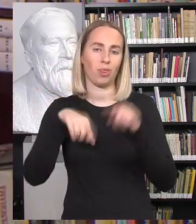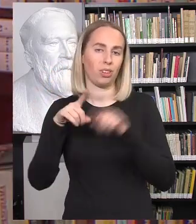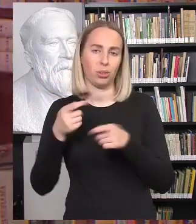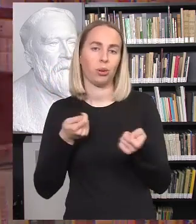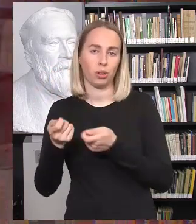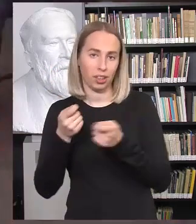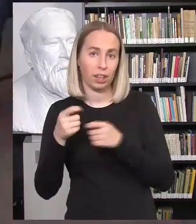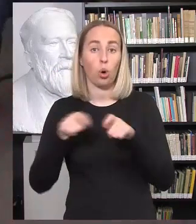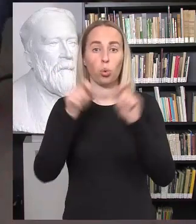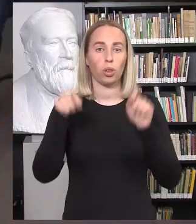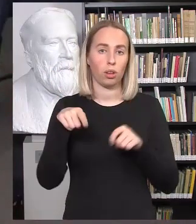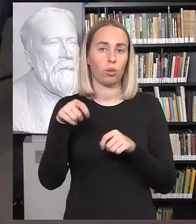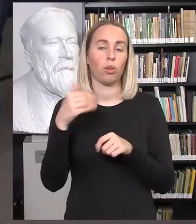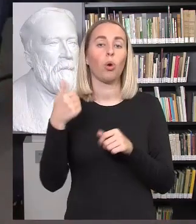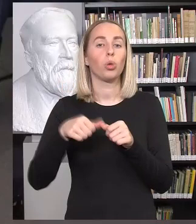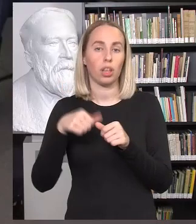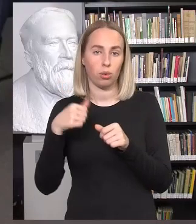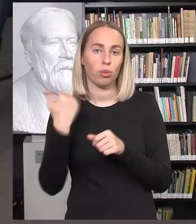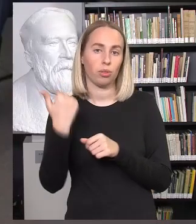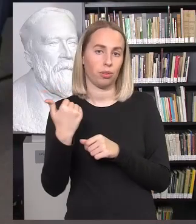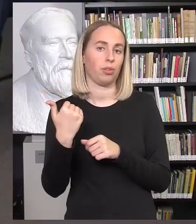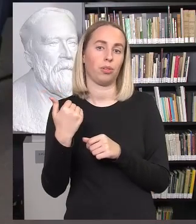Utenos jaunimo reikalų tarybos norės. Sveiki, Eglė.